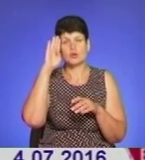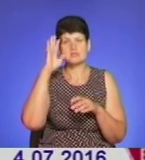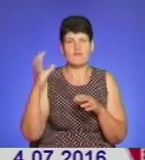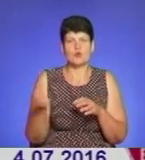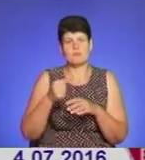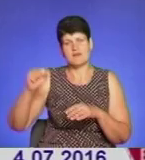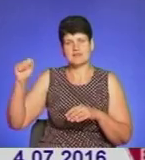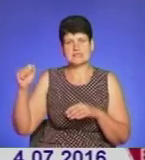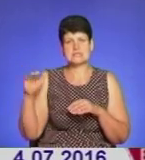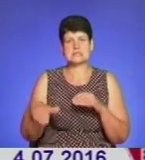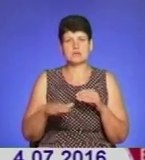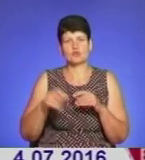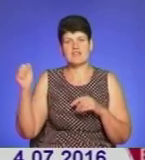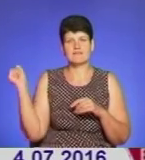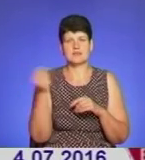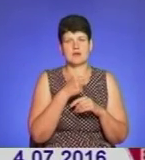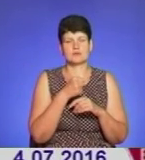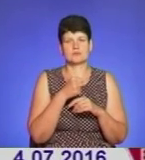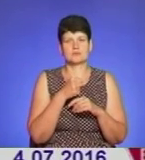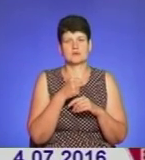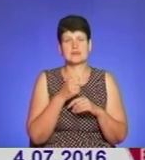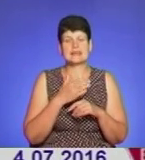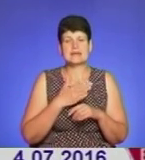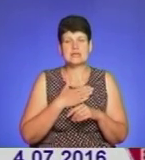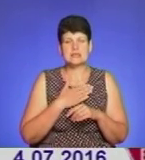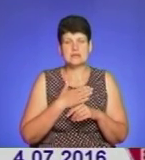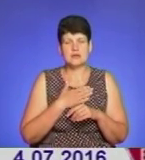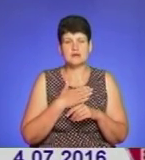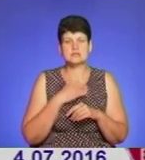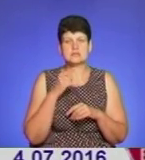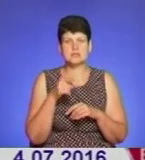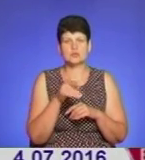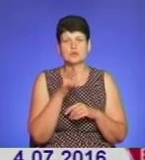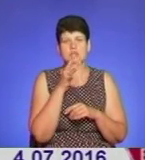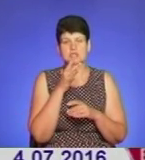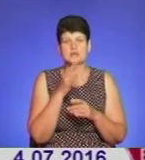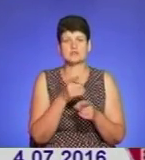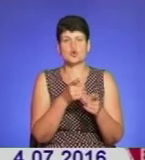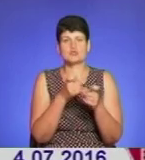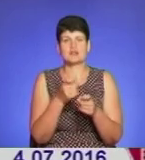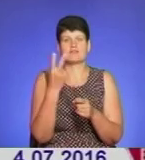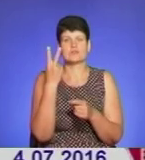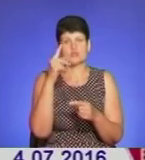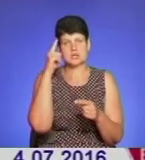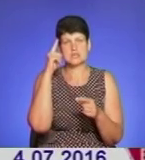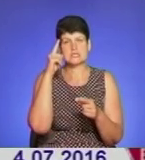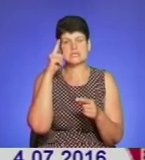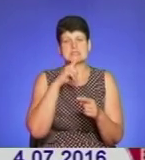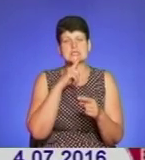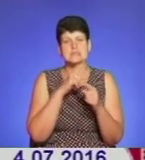маху вдарив стінку головою. Я за той час розстріляв двох сестричок віком 10